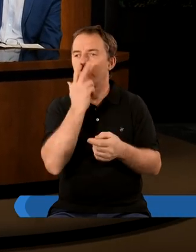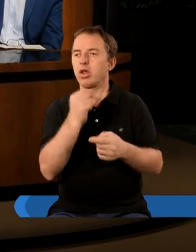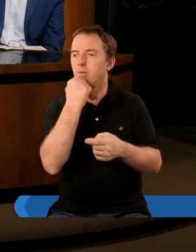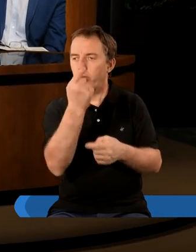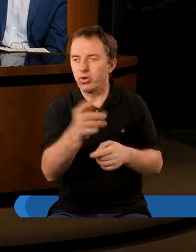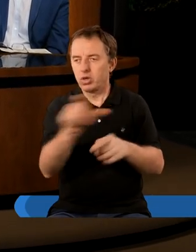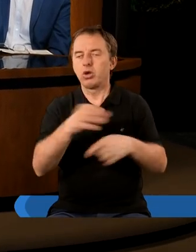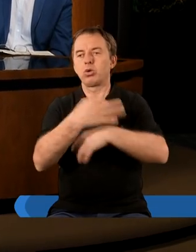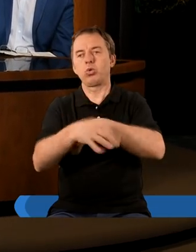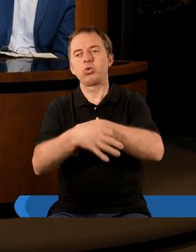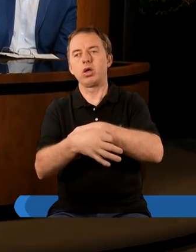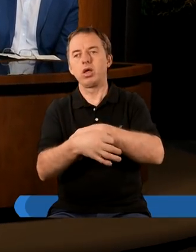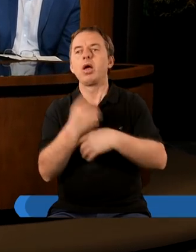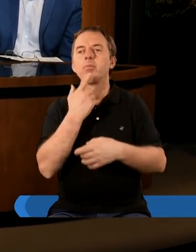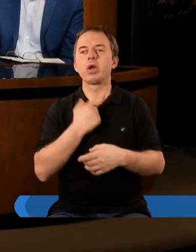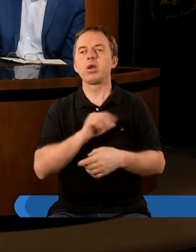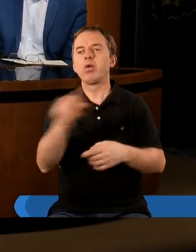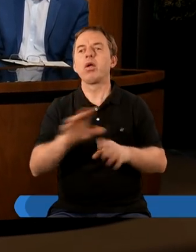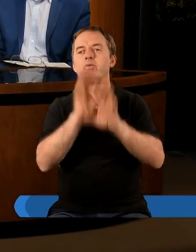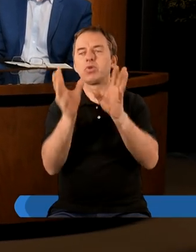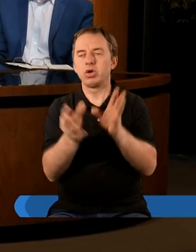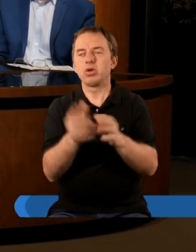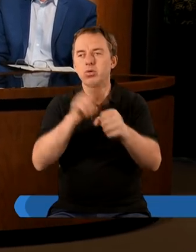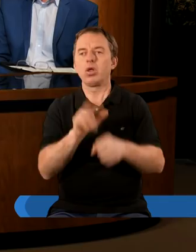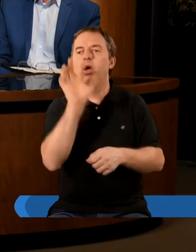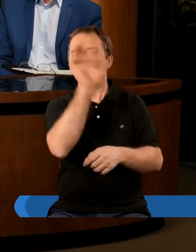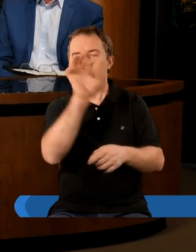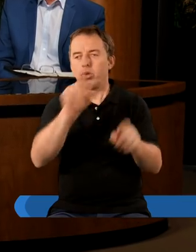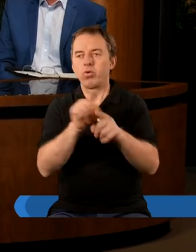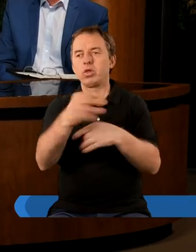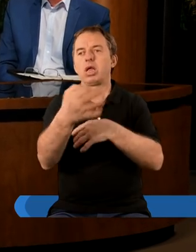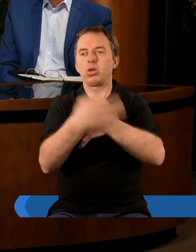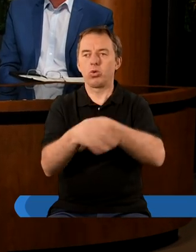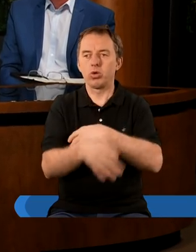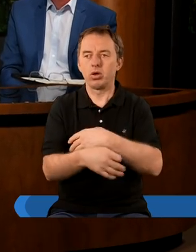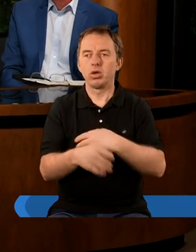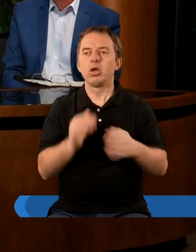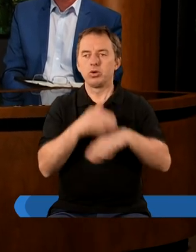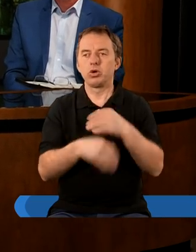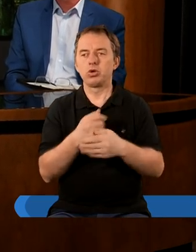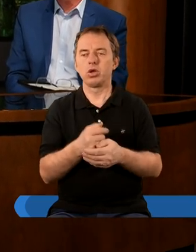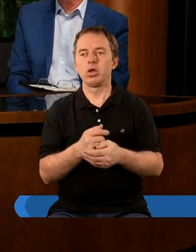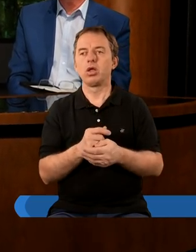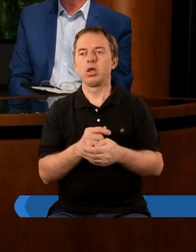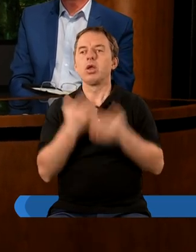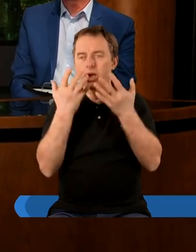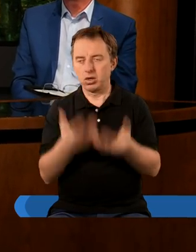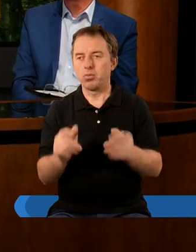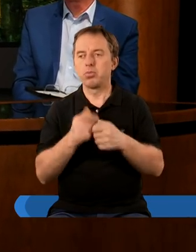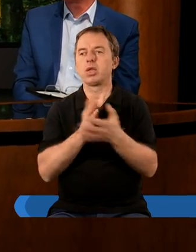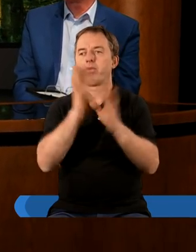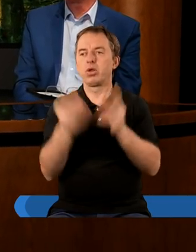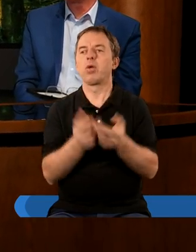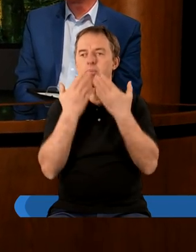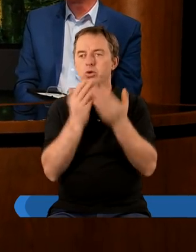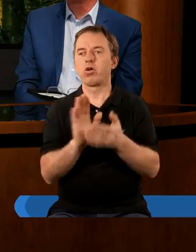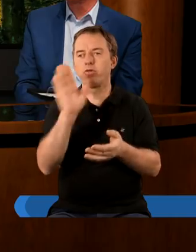wyraziliście podczas tego studium pragnę Wam i wszystkim którzy oglądają również to studium życzyć zechciejmy w modlitwie